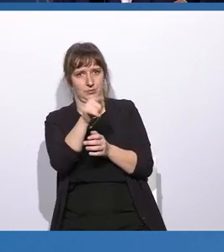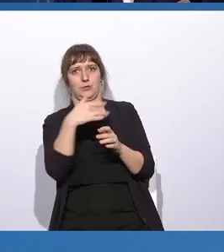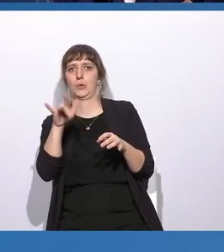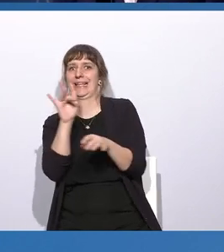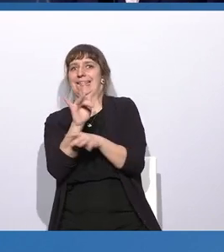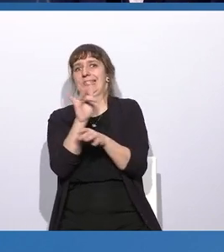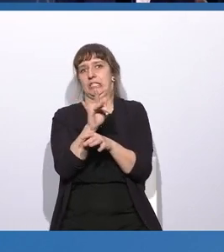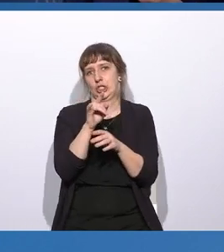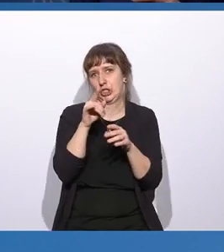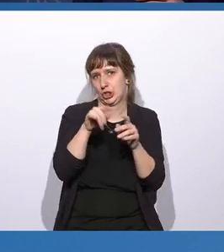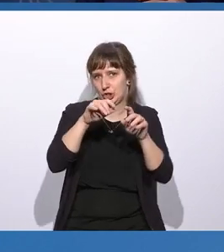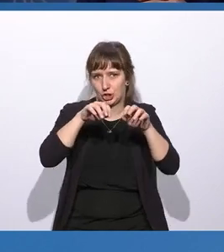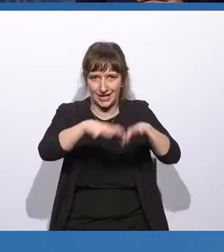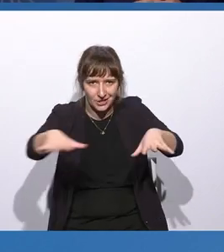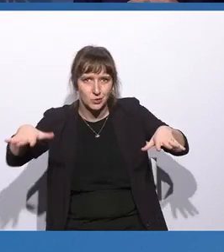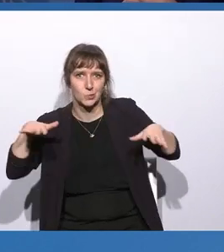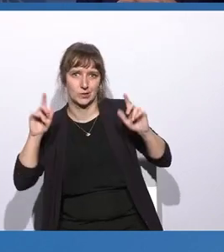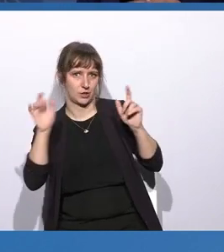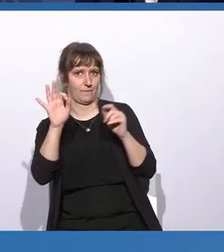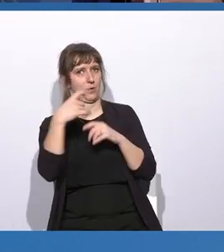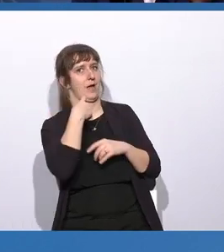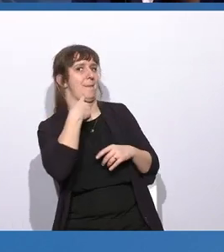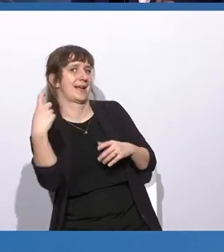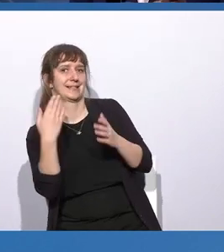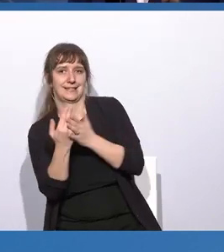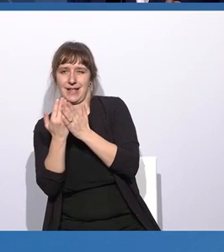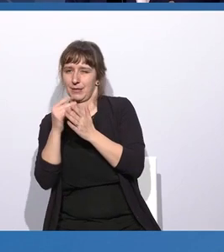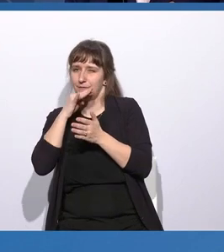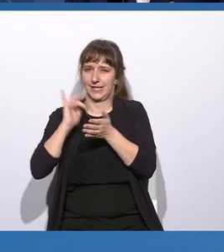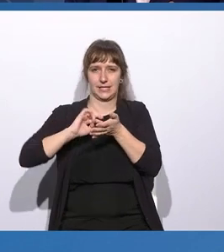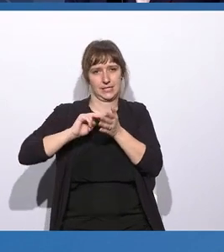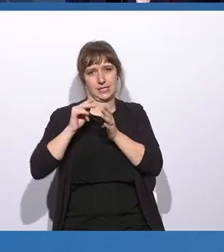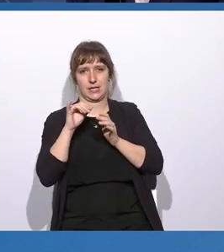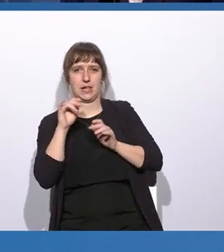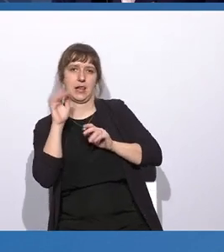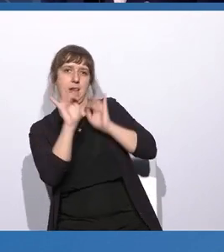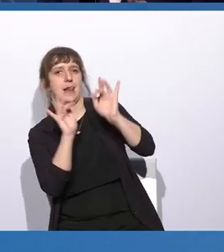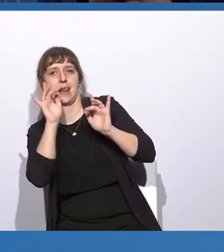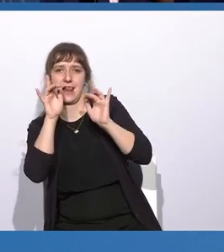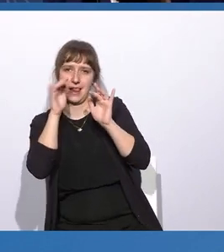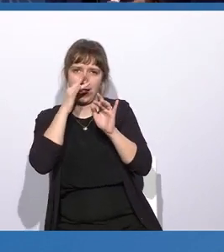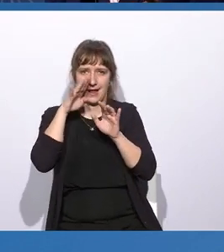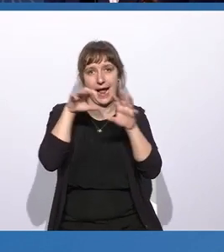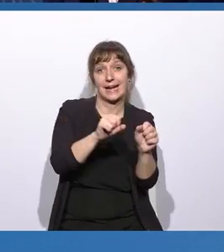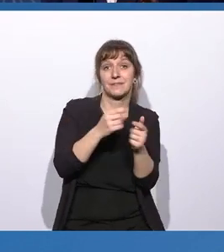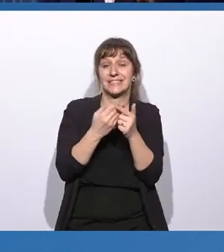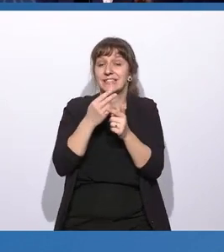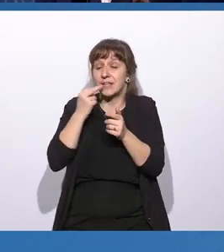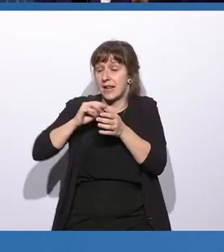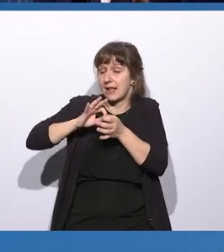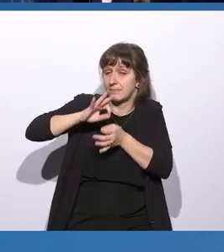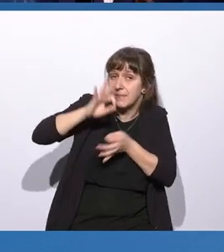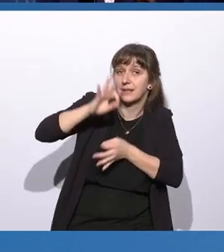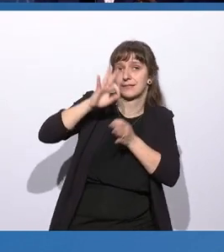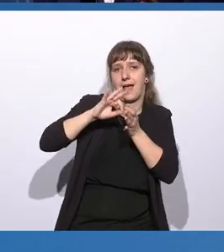kritische Rolle auch für unsere Gesellschaft spielen. Deswegen gibt es sehr viele technisch-organisatorische Maßnahmen, die natürlich auch mit